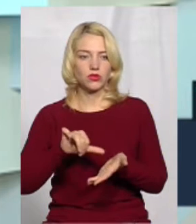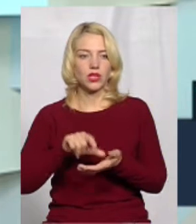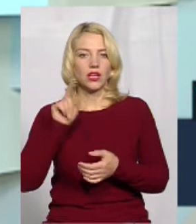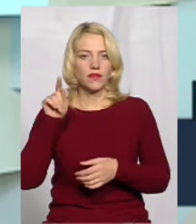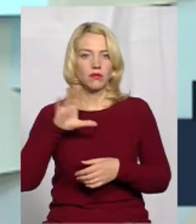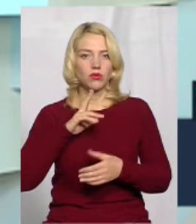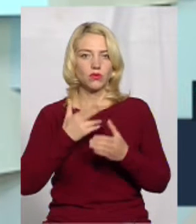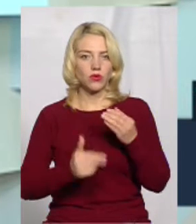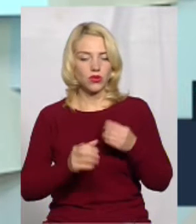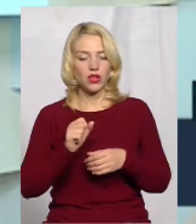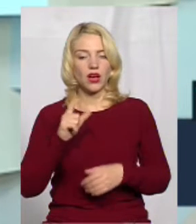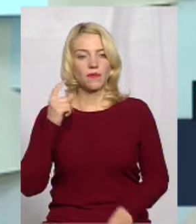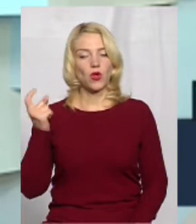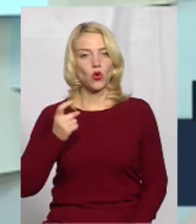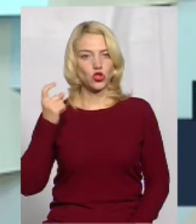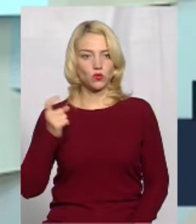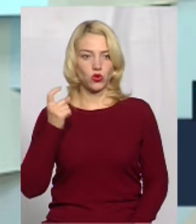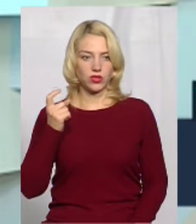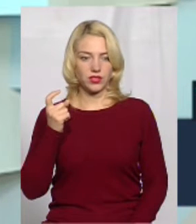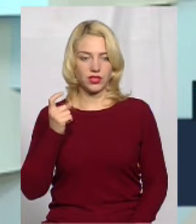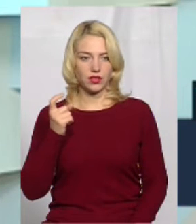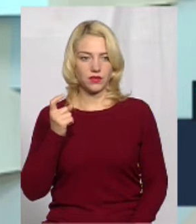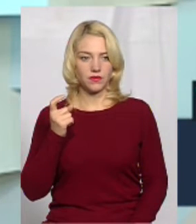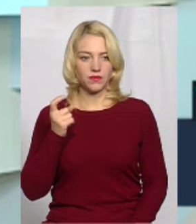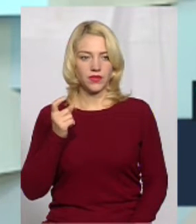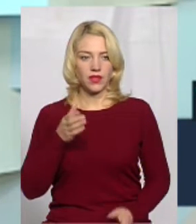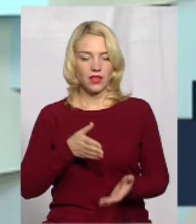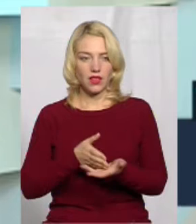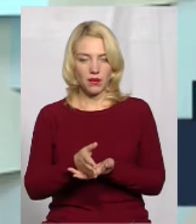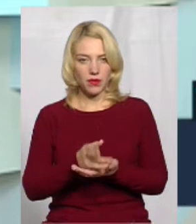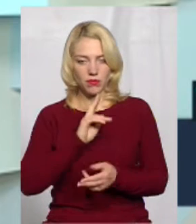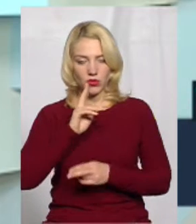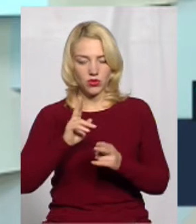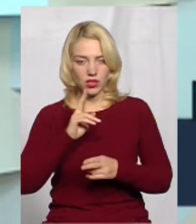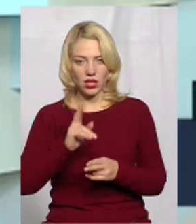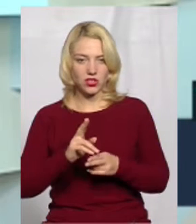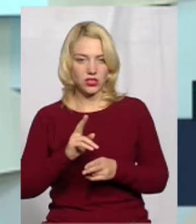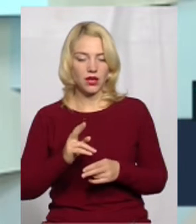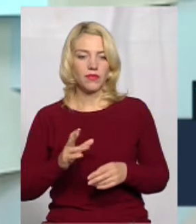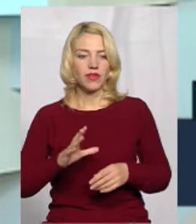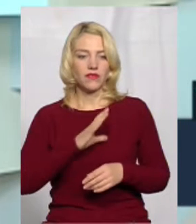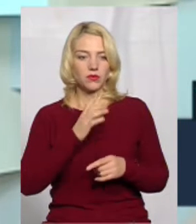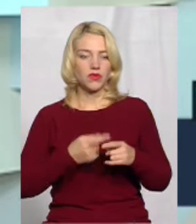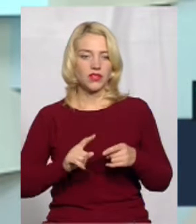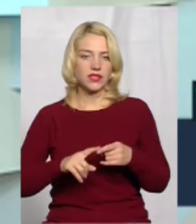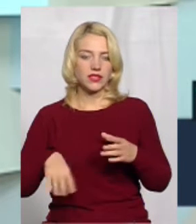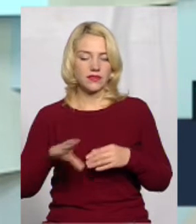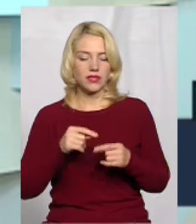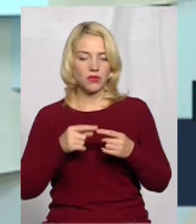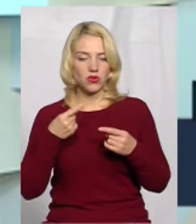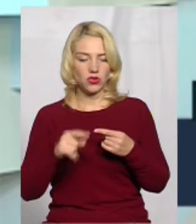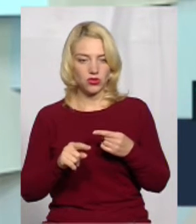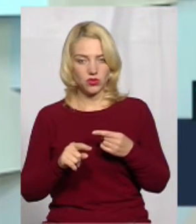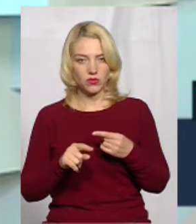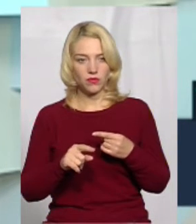програно. От щодо господарської напрямку оскарження, відбувалося це все зовсім по